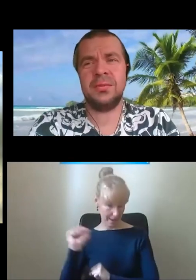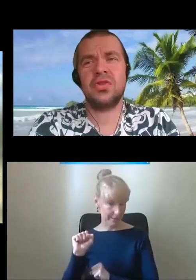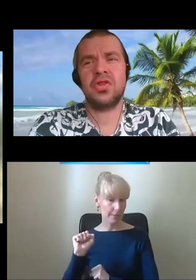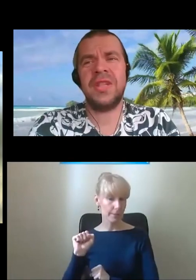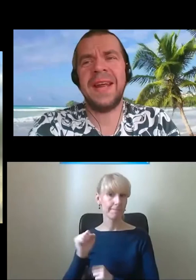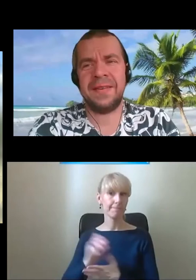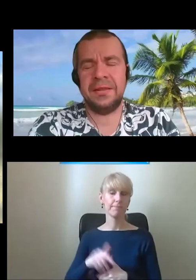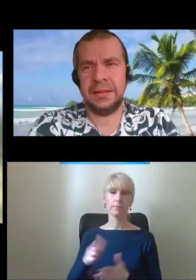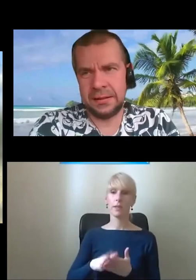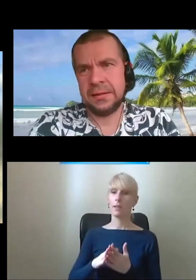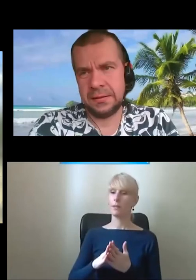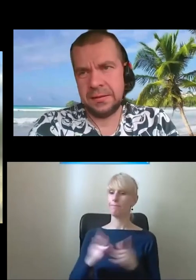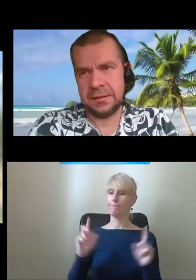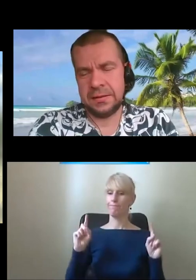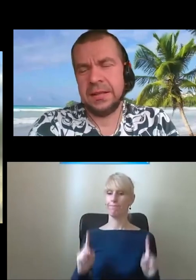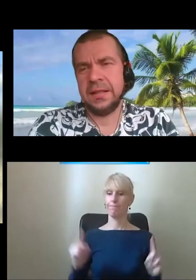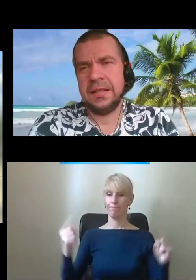stacji są cztery windy,